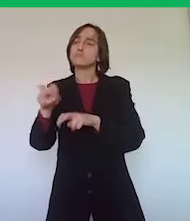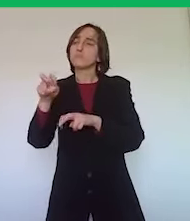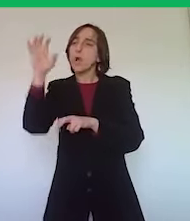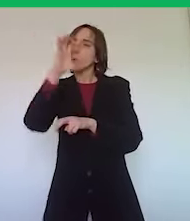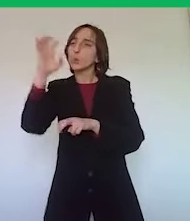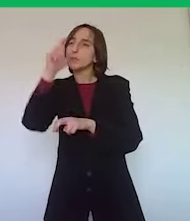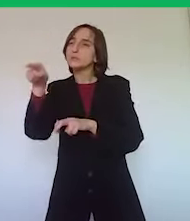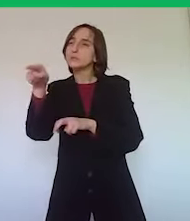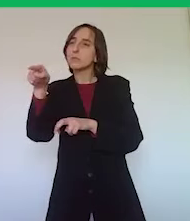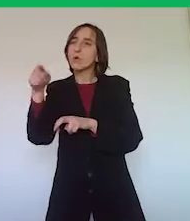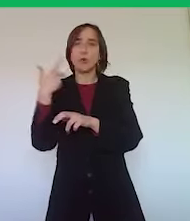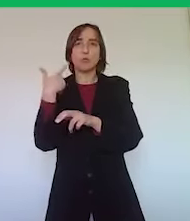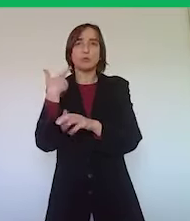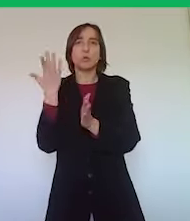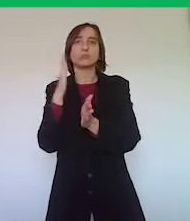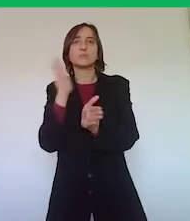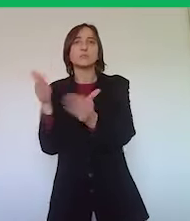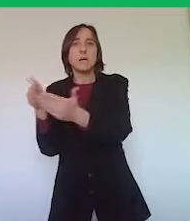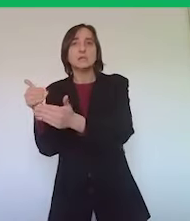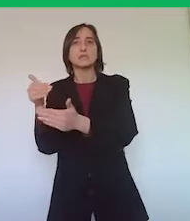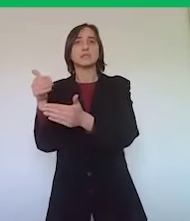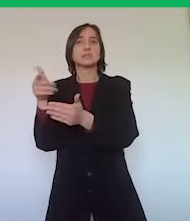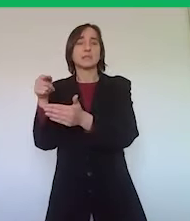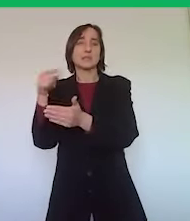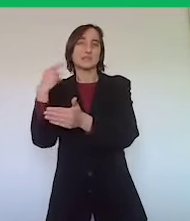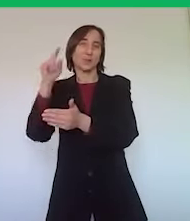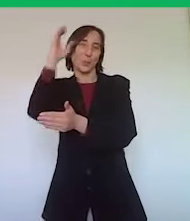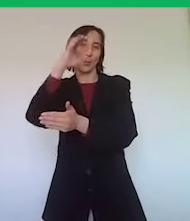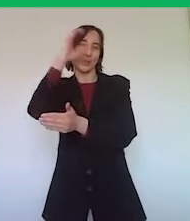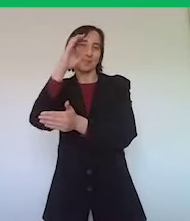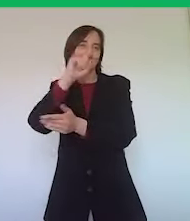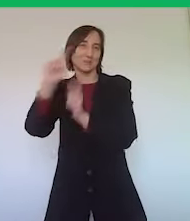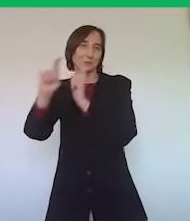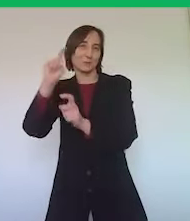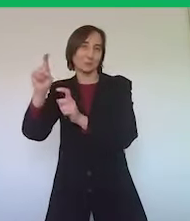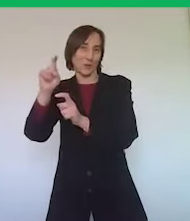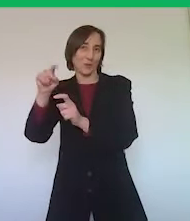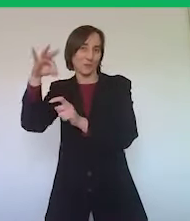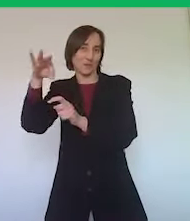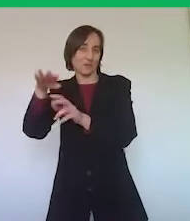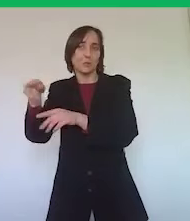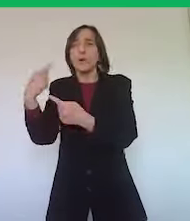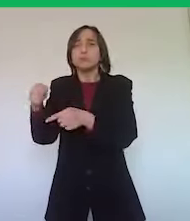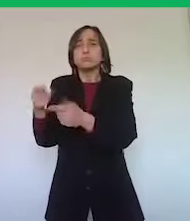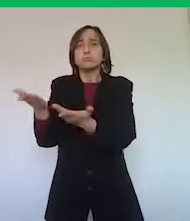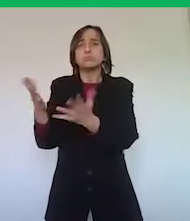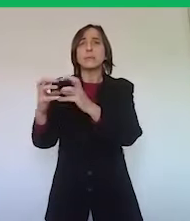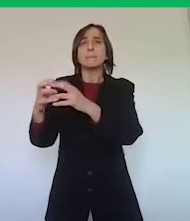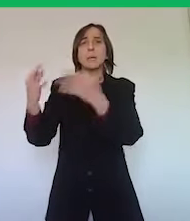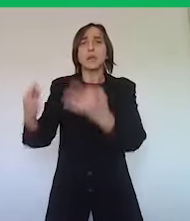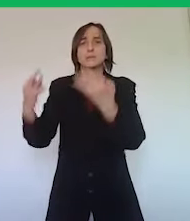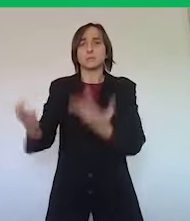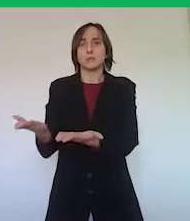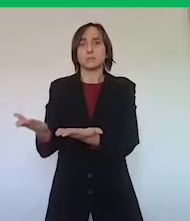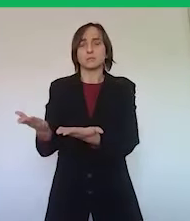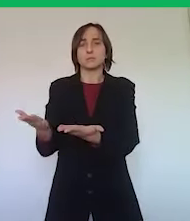siano dotati di stanze che affittano a turisti, sono ovviamente imprese a tutti